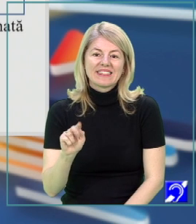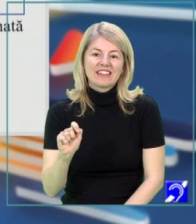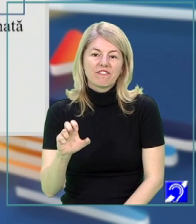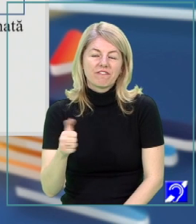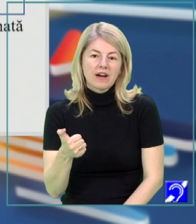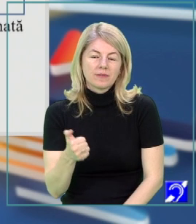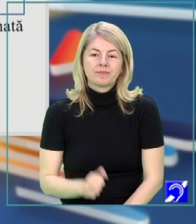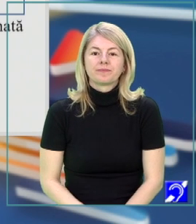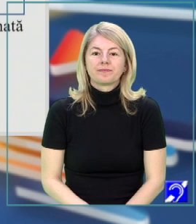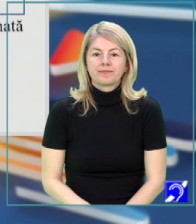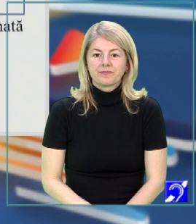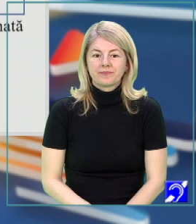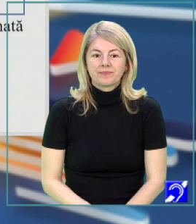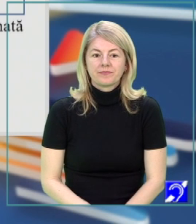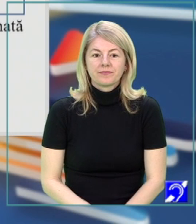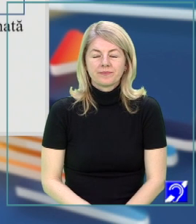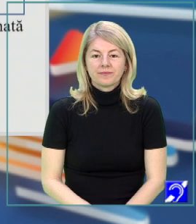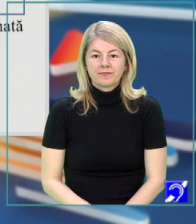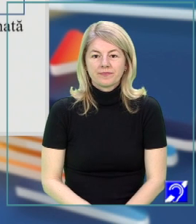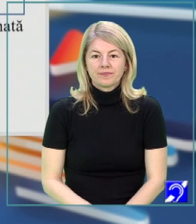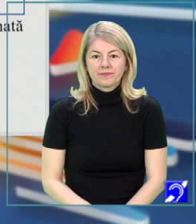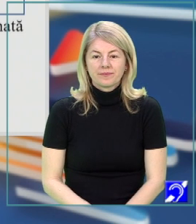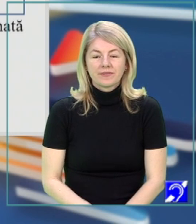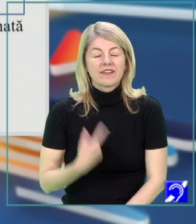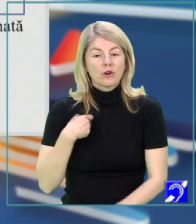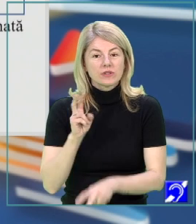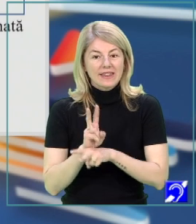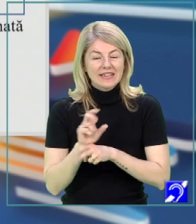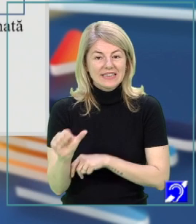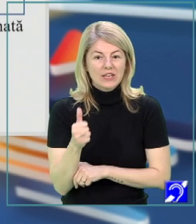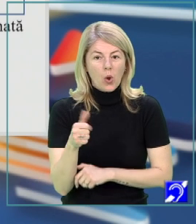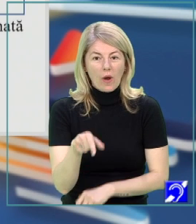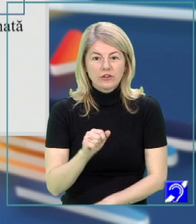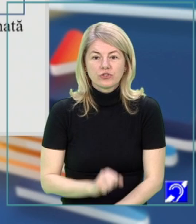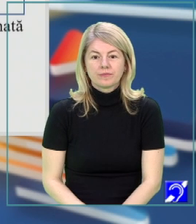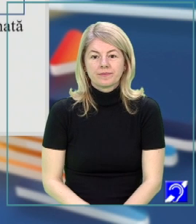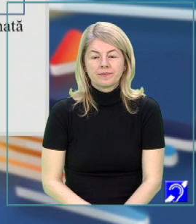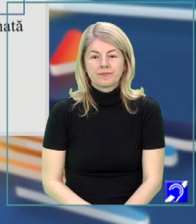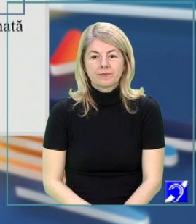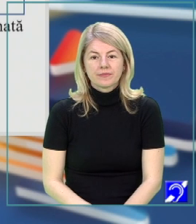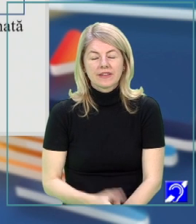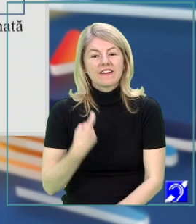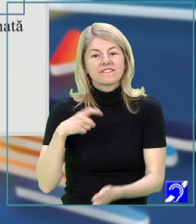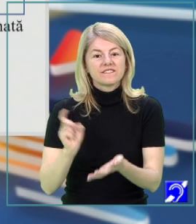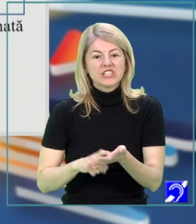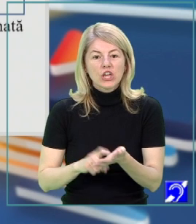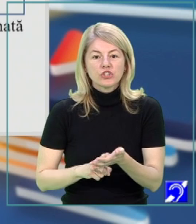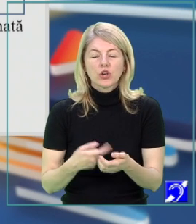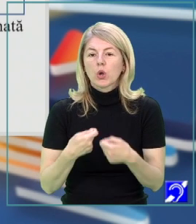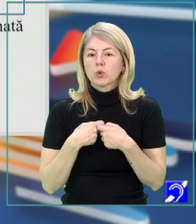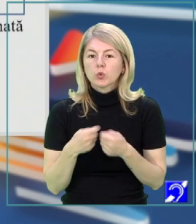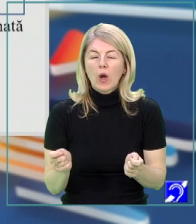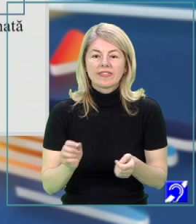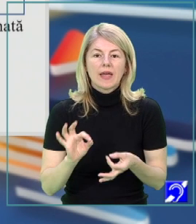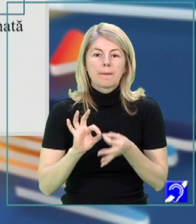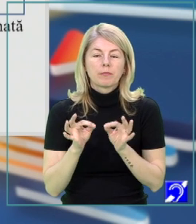are ca regent un verb impersonal. Vreau să vă atrag din nou atenția aici. Vi se cer toate